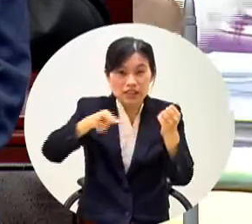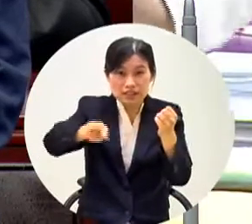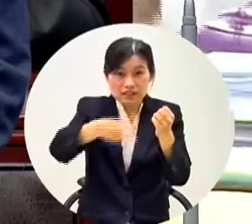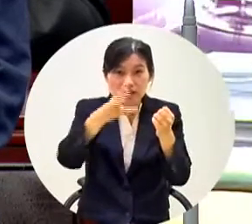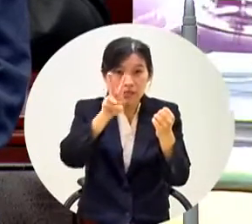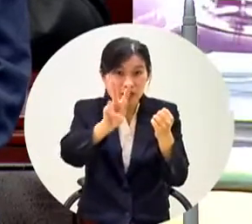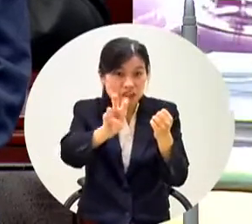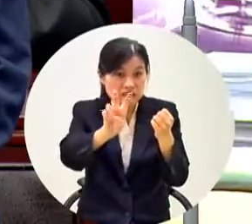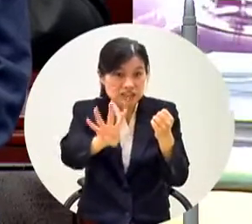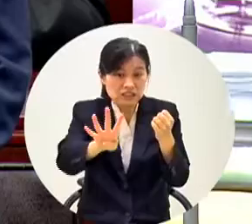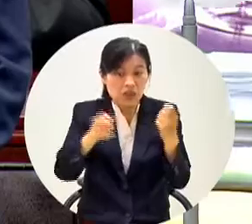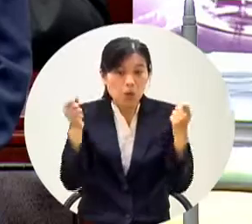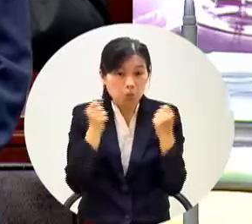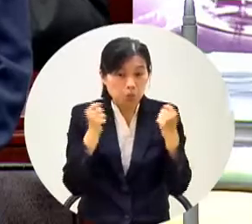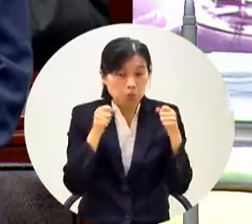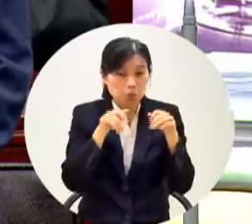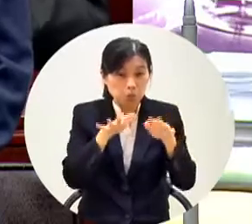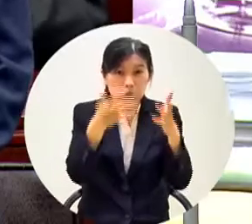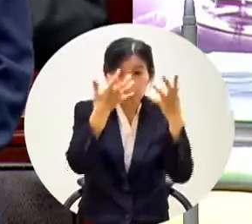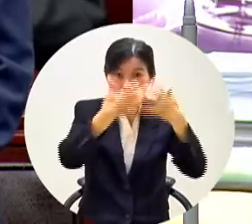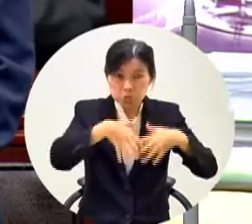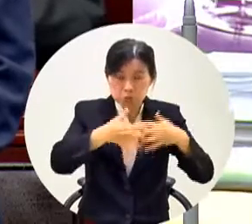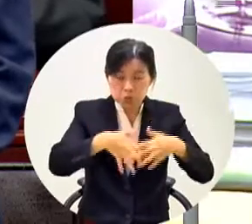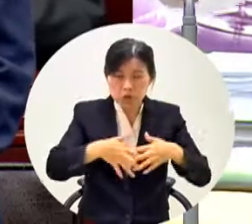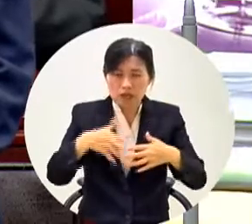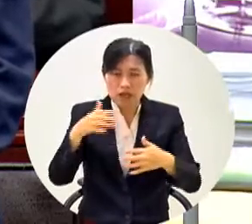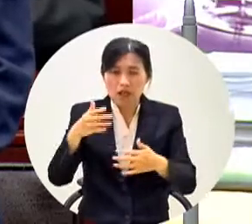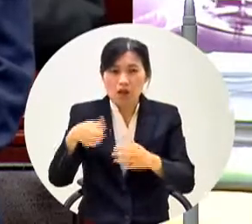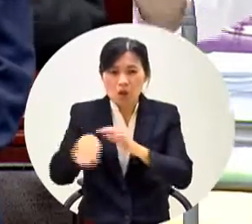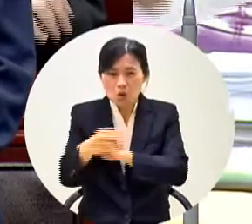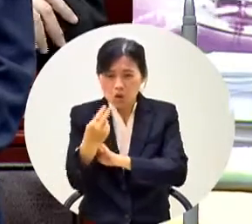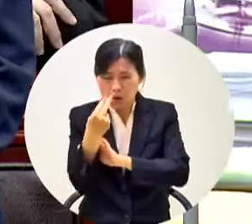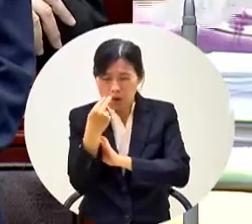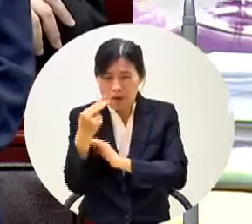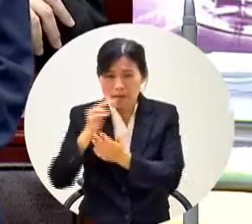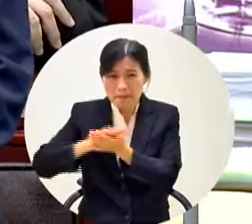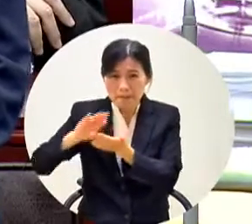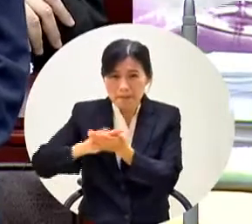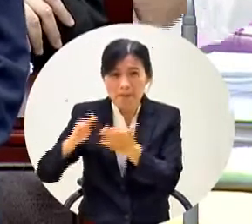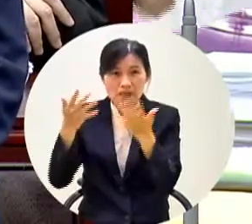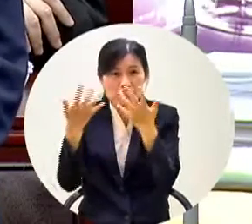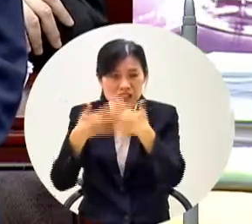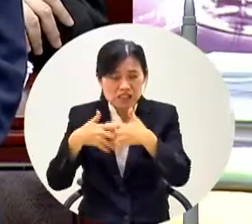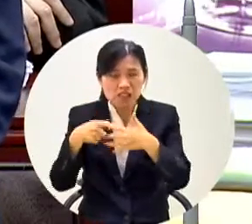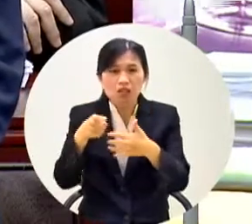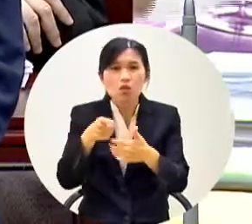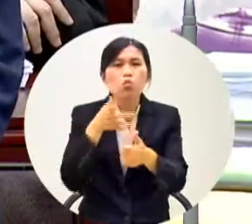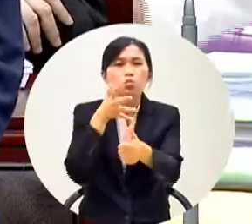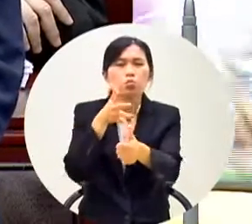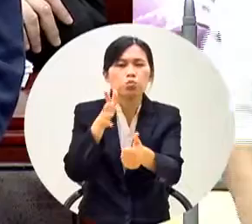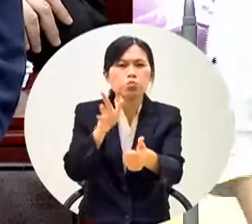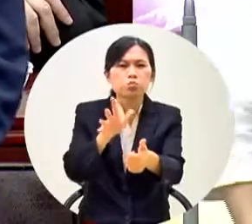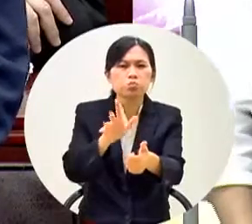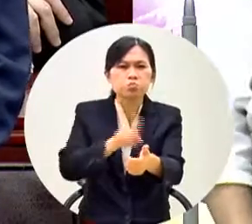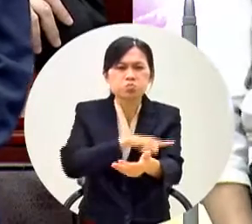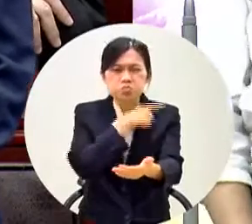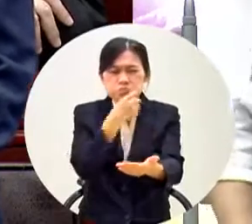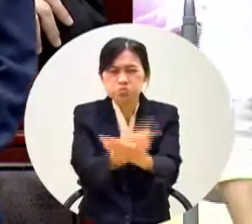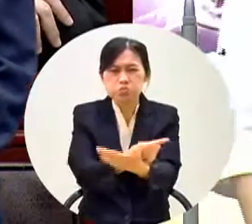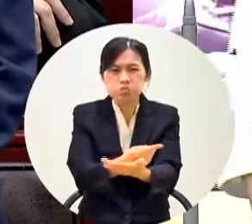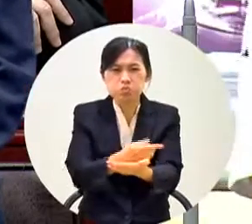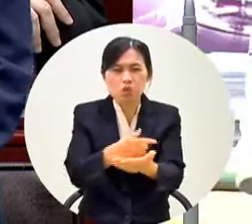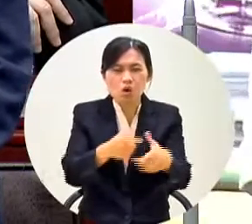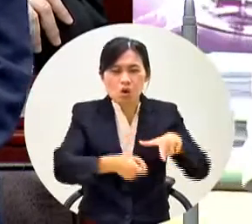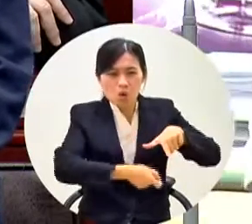冷氣機跟空氣清淨機你是要統一公開招標競架還是